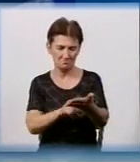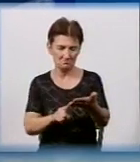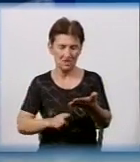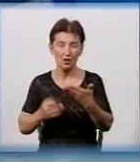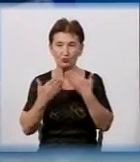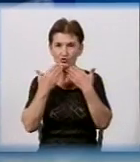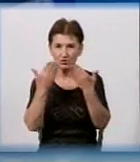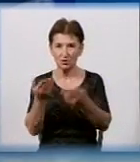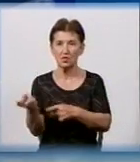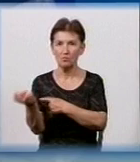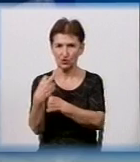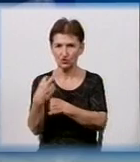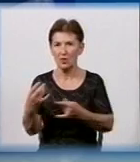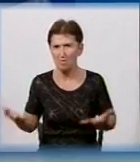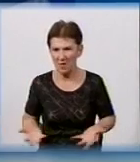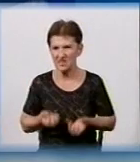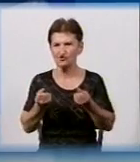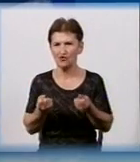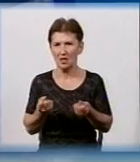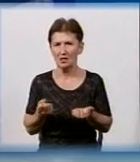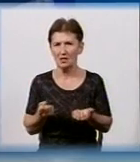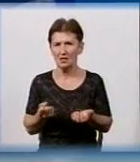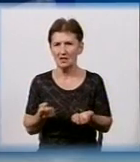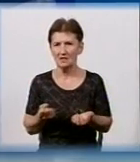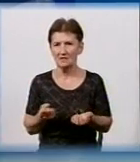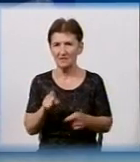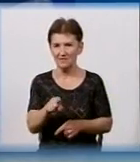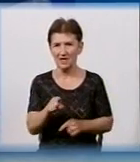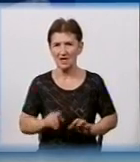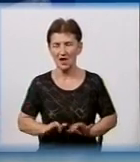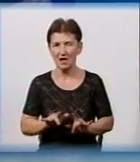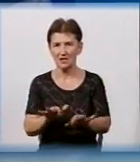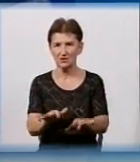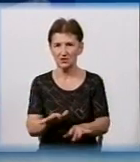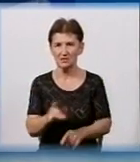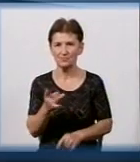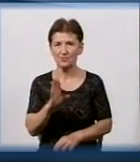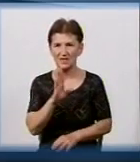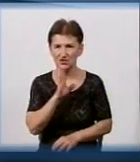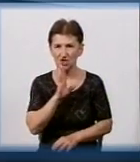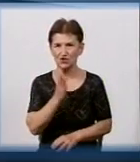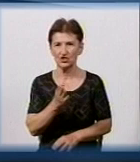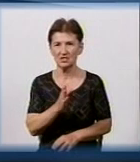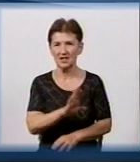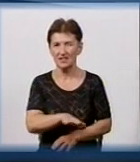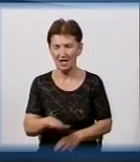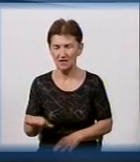побачити, підтримував нас в цій акції. Женщини, діти були.